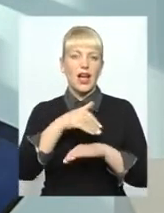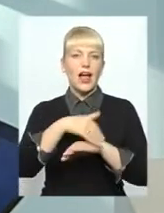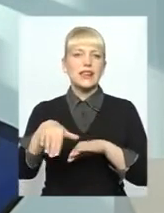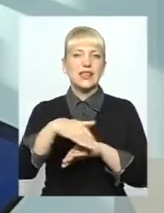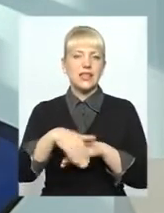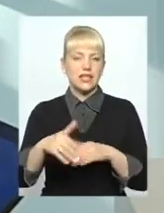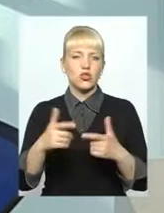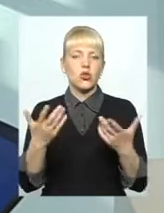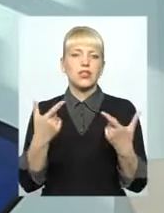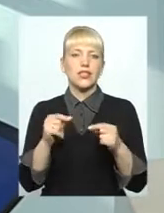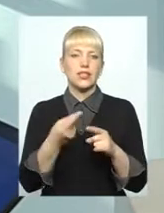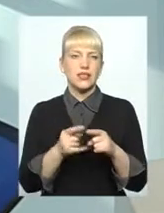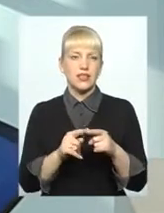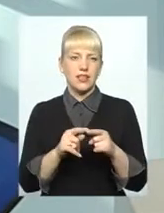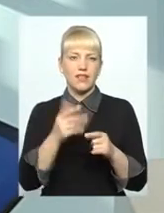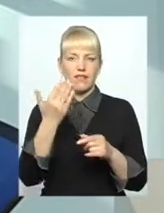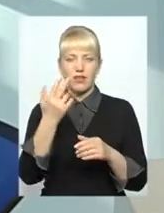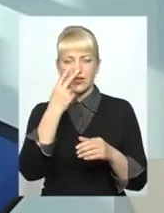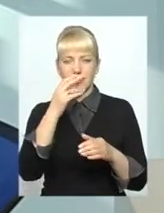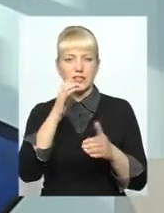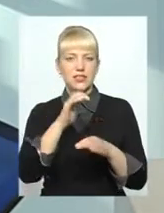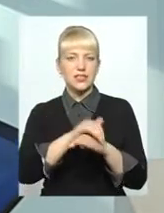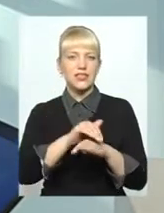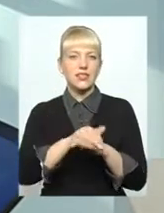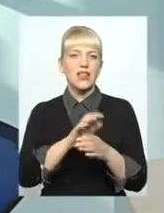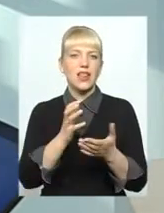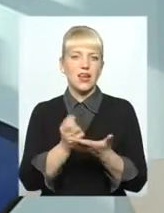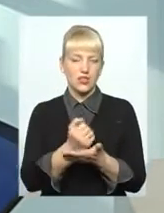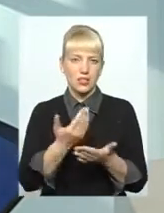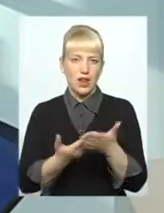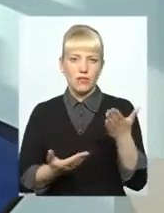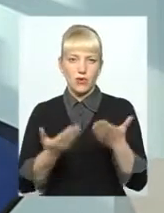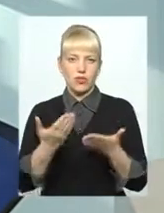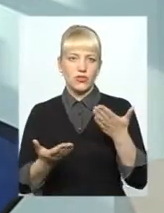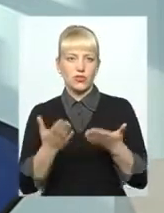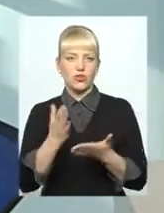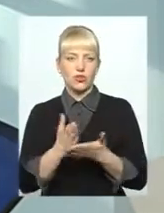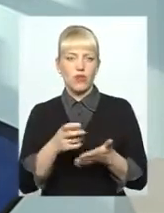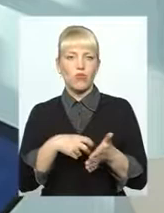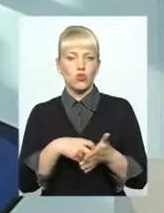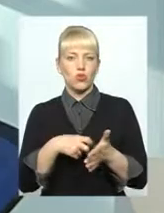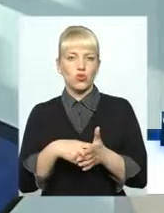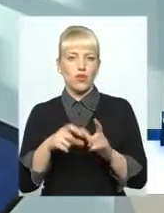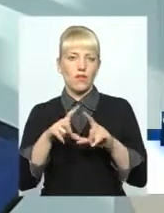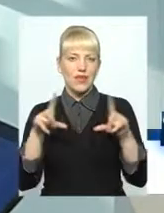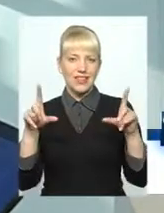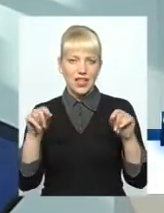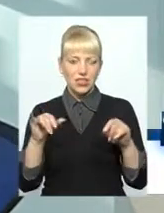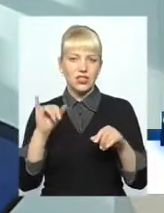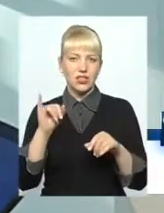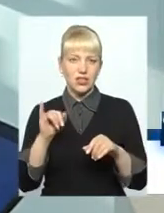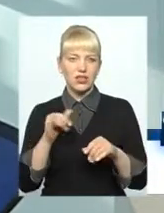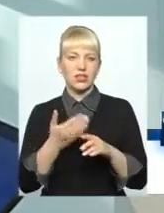якій адресі це ви знайшли? Тобто, якщо є почтові ящики, і в той же час